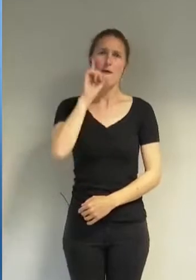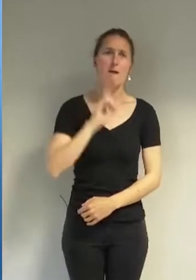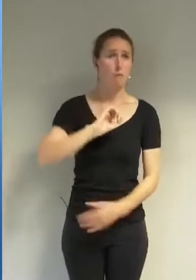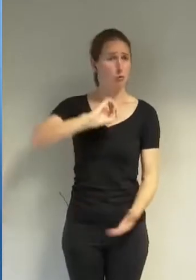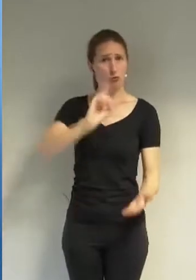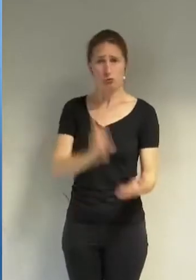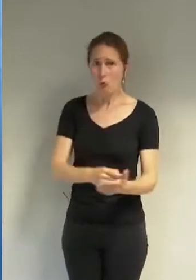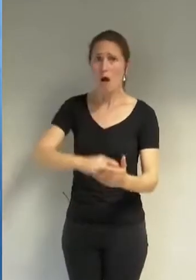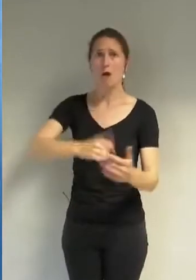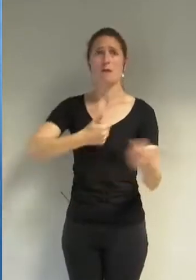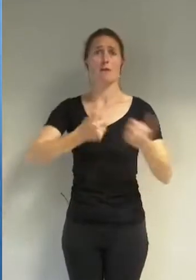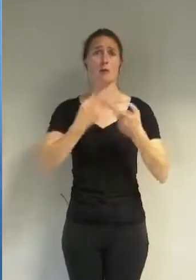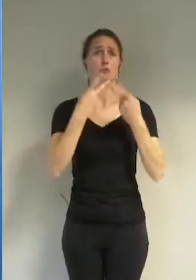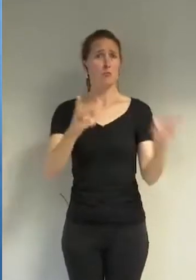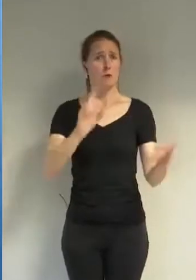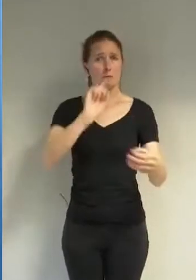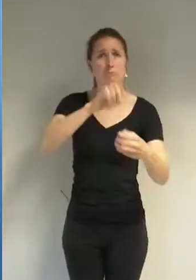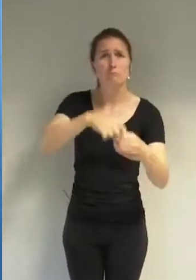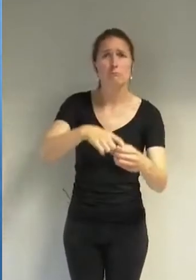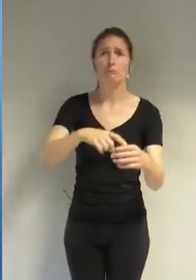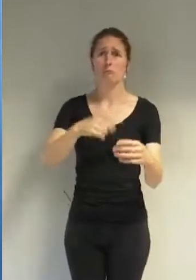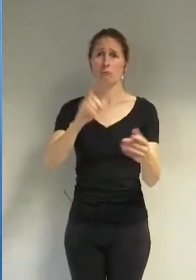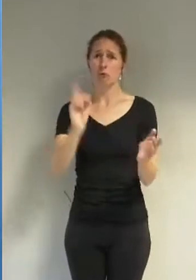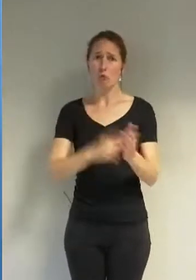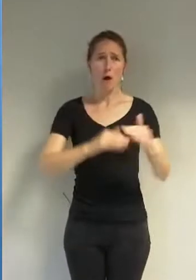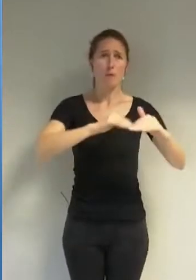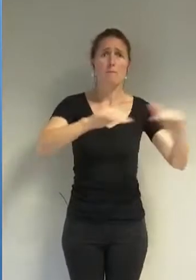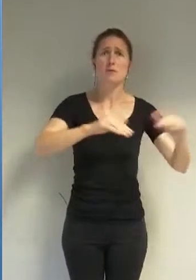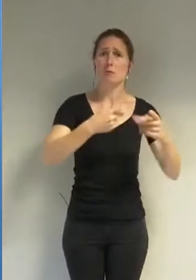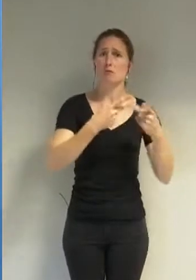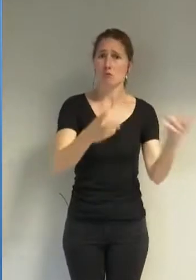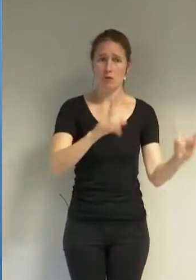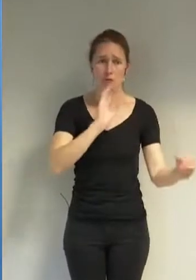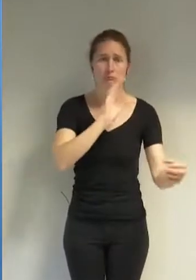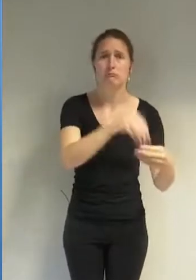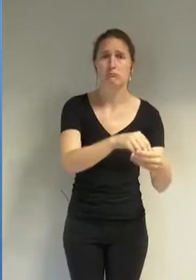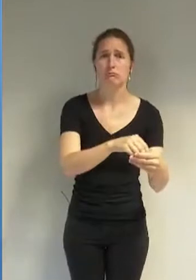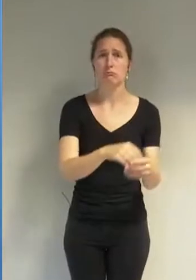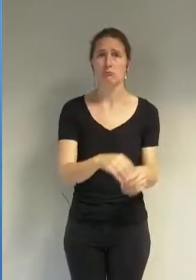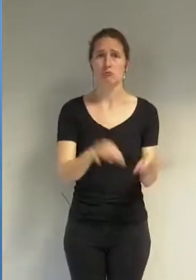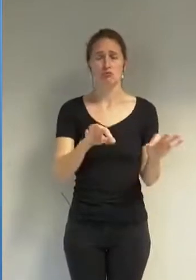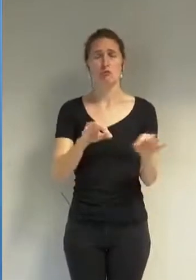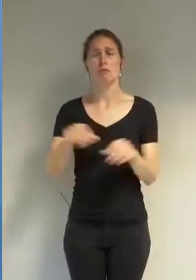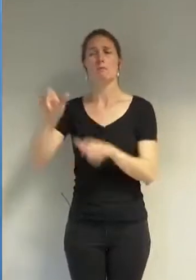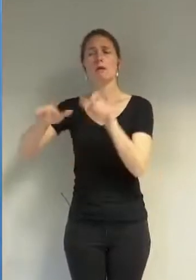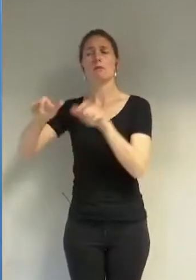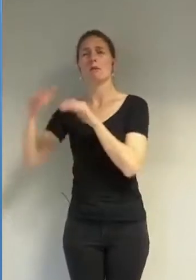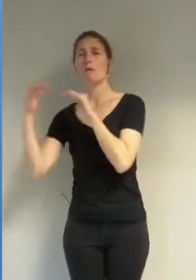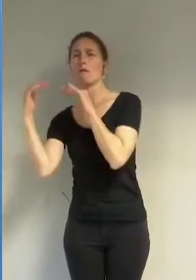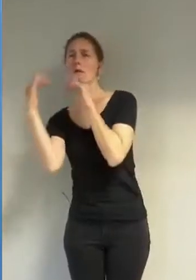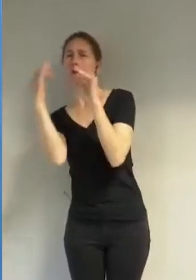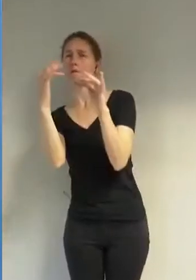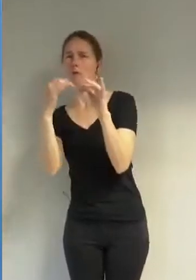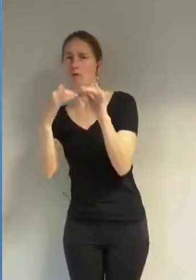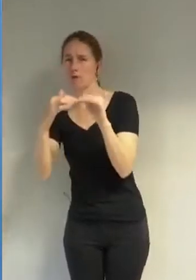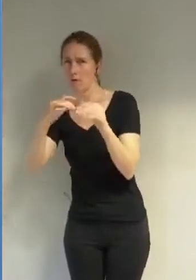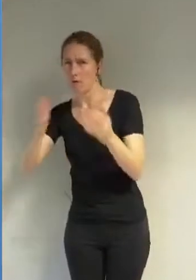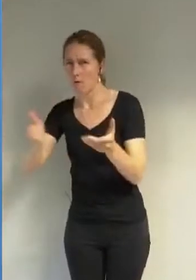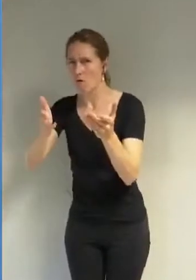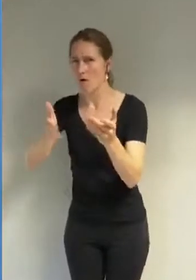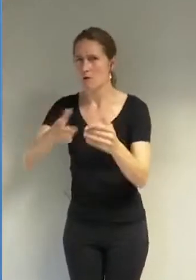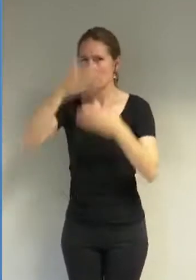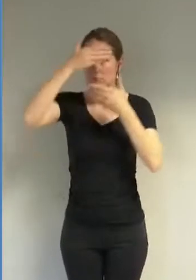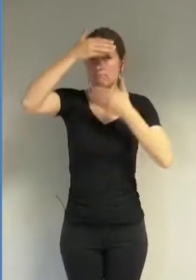femmes ont accès à nos piscines. Les mêmes personnes d'ailleurs, vos influences qui prônent le port de votre burkini sont ceux